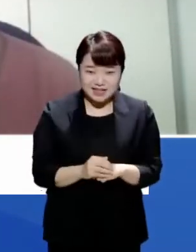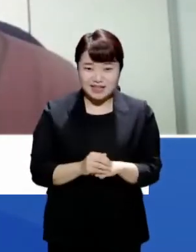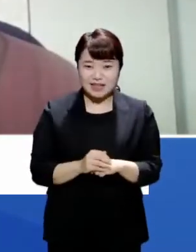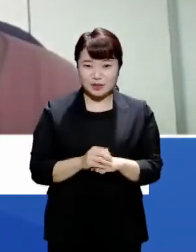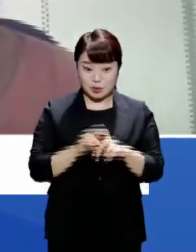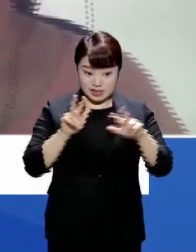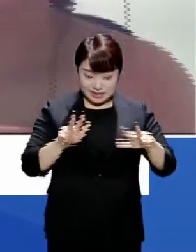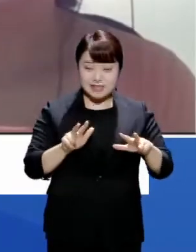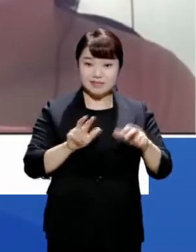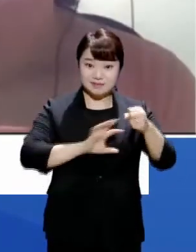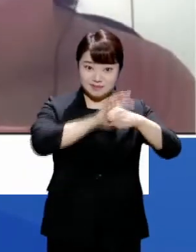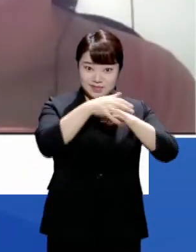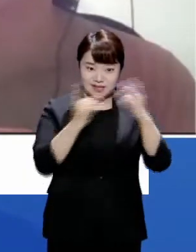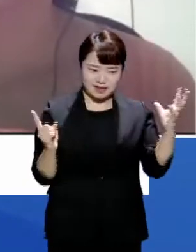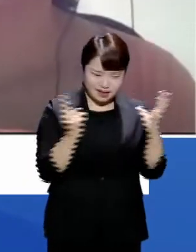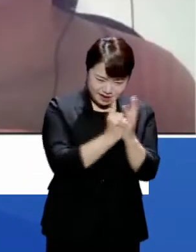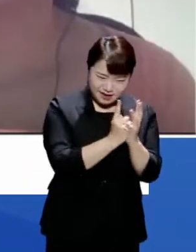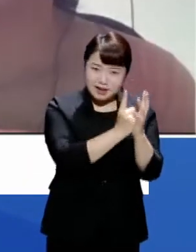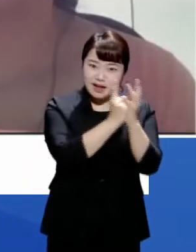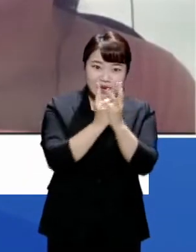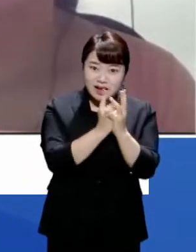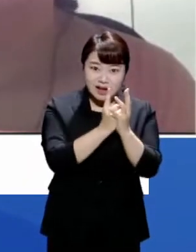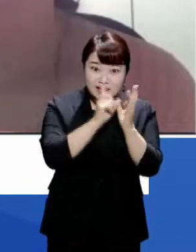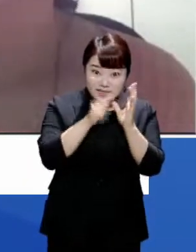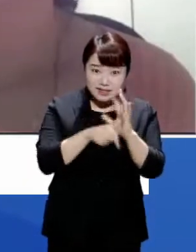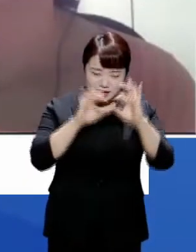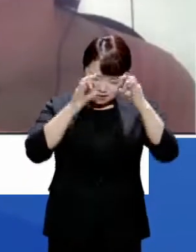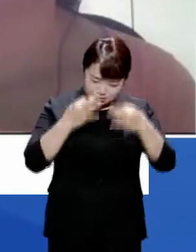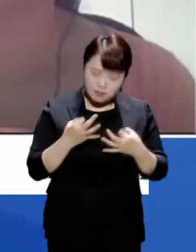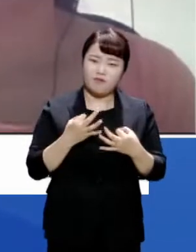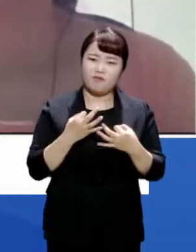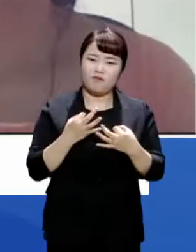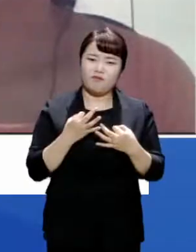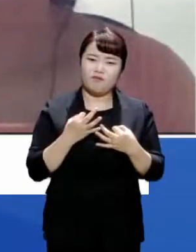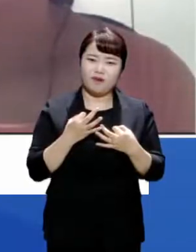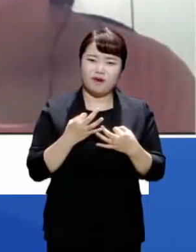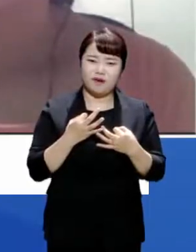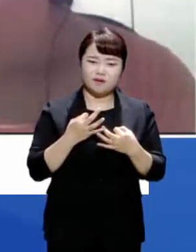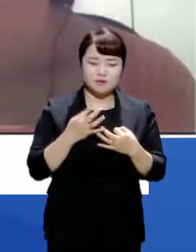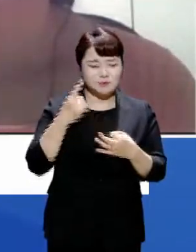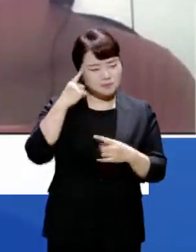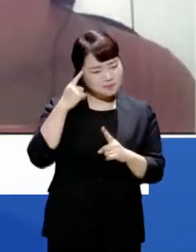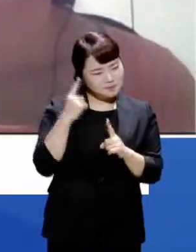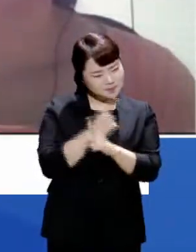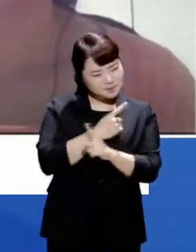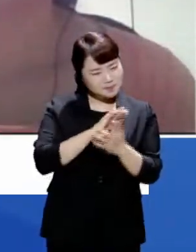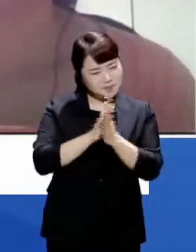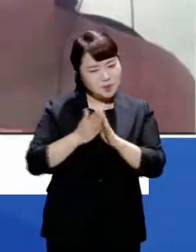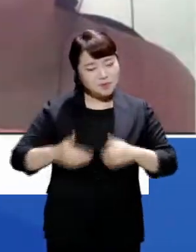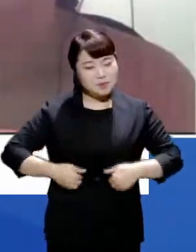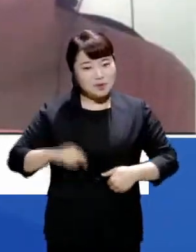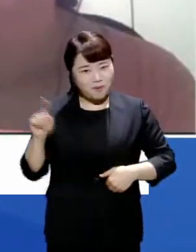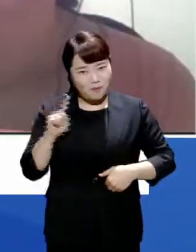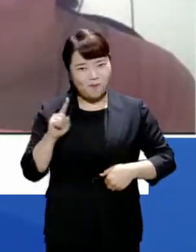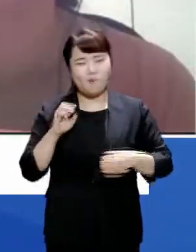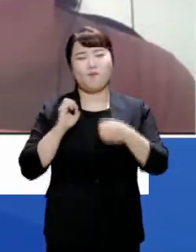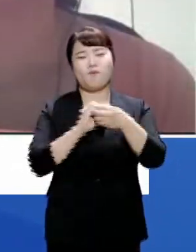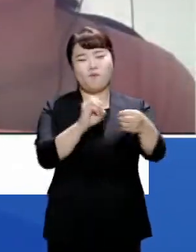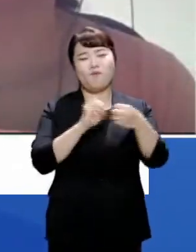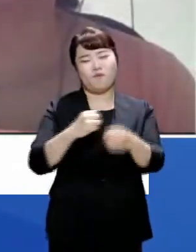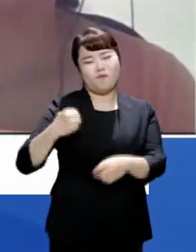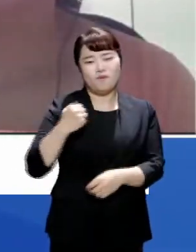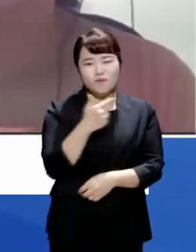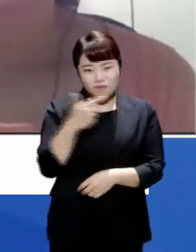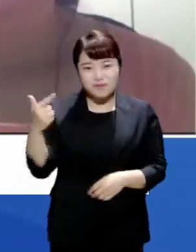살고 있는 어떻게 성찰화 나가야 되는 묵직한 메시지가 영화에 담겨 있다고 봅니다.